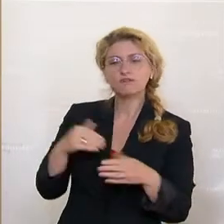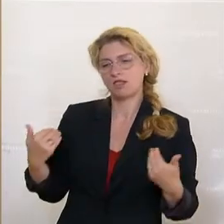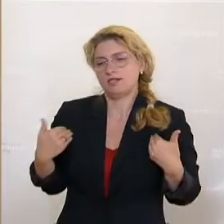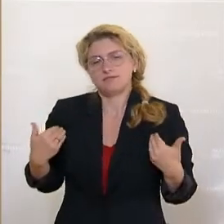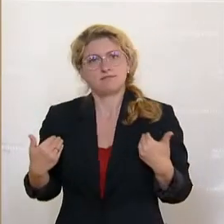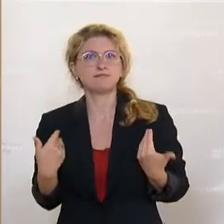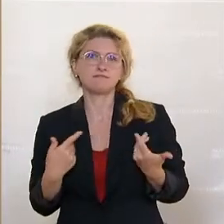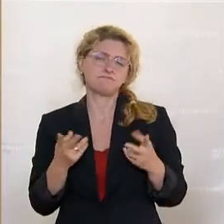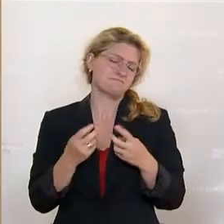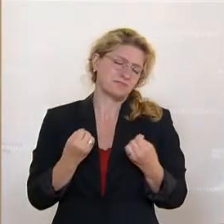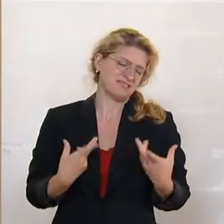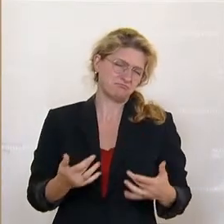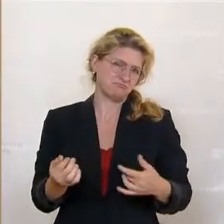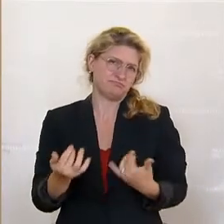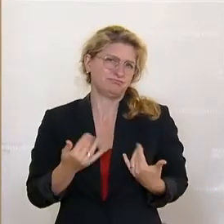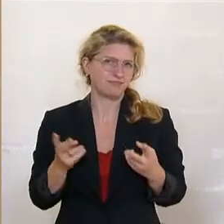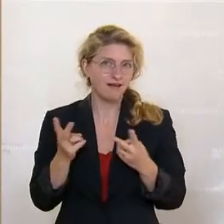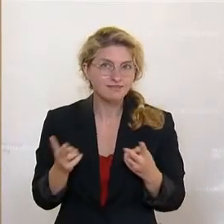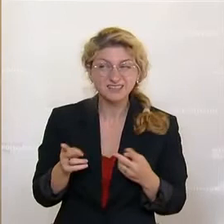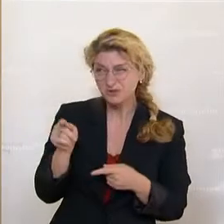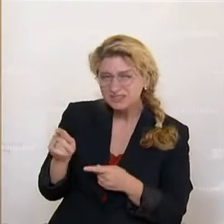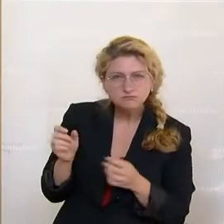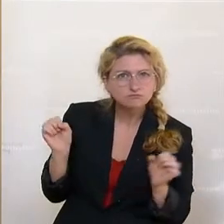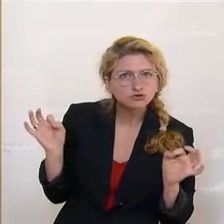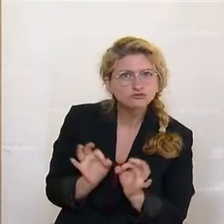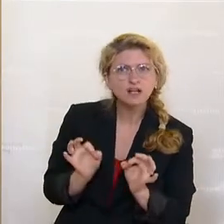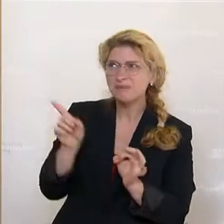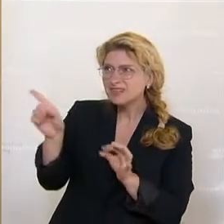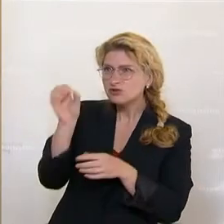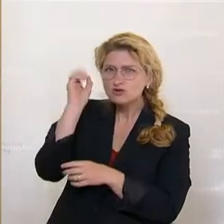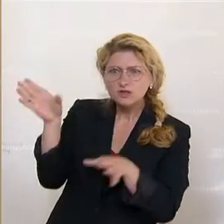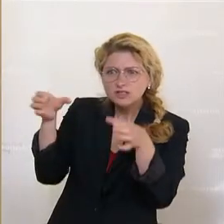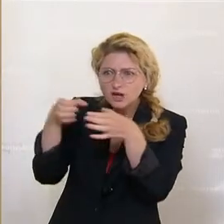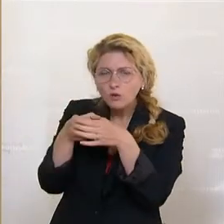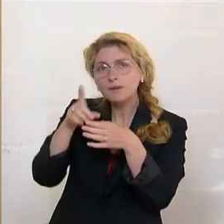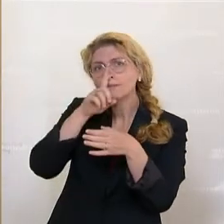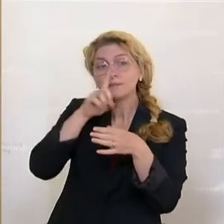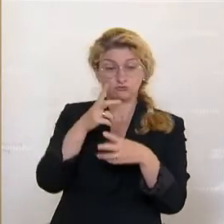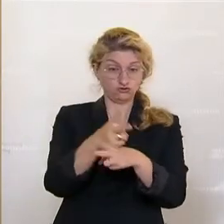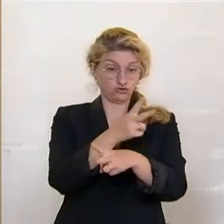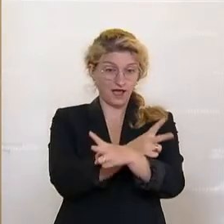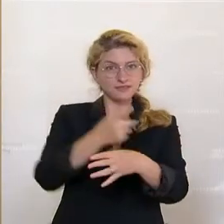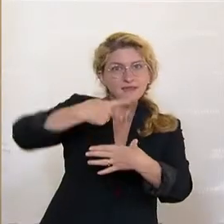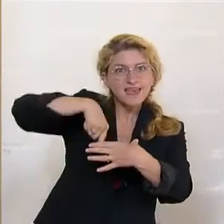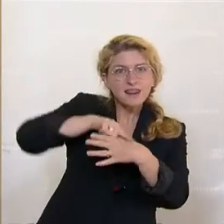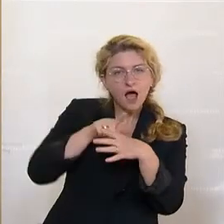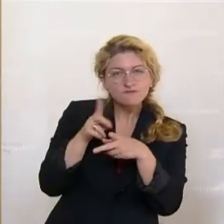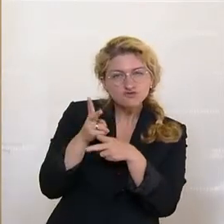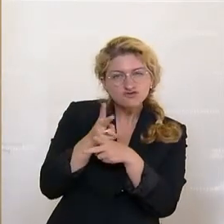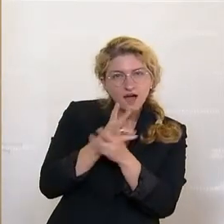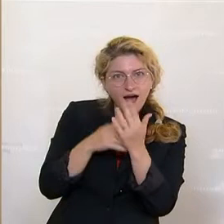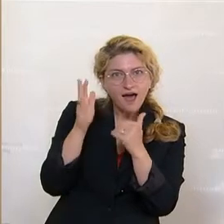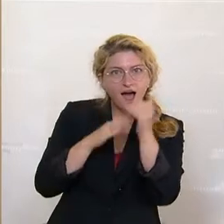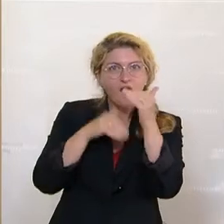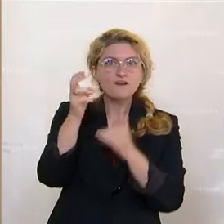Schlimmste ist, wie diese türkise Truppe versucht, einen Staat im Staat aufzubauen. Wir wissen das aus den Ministerien, wir wissen das